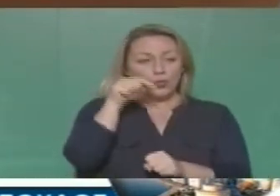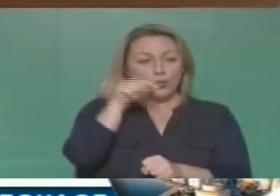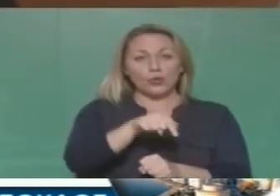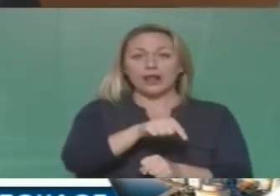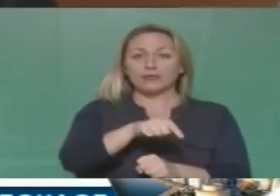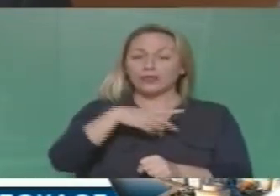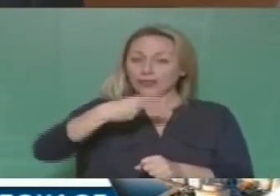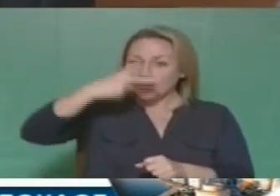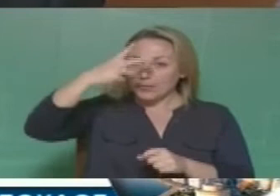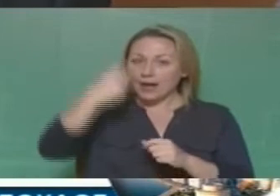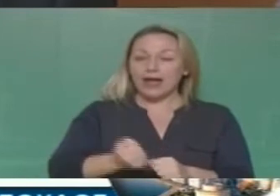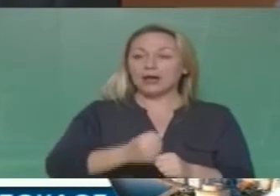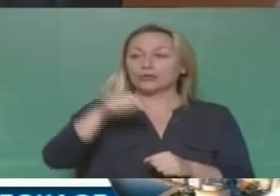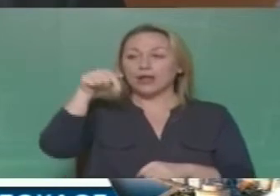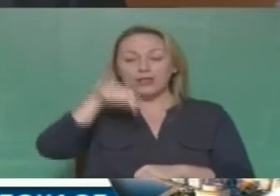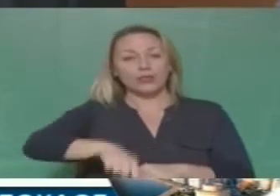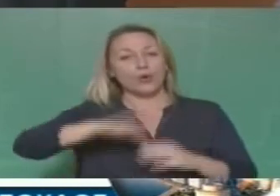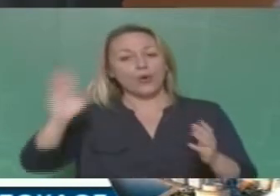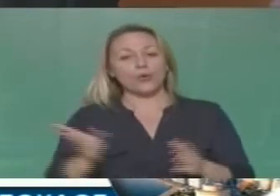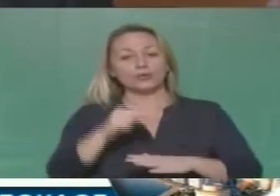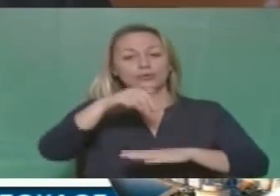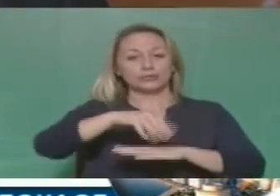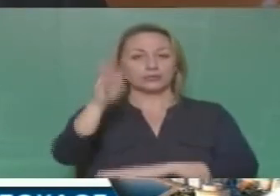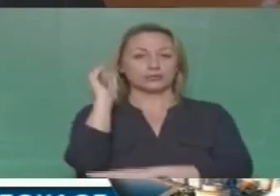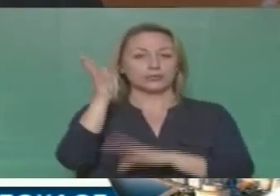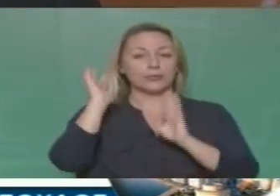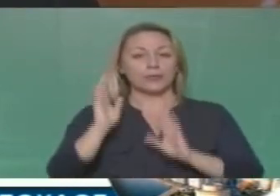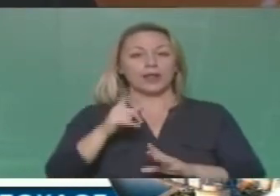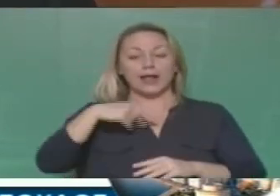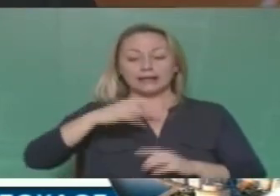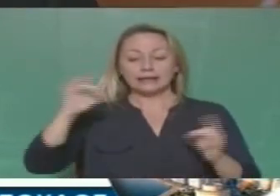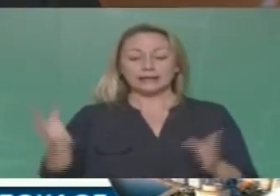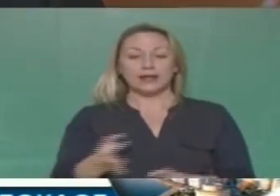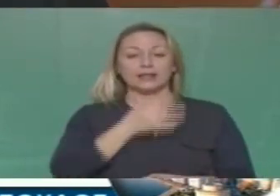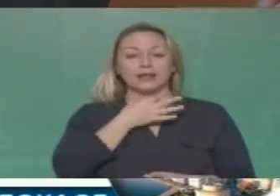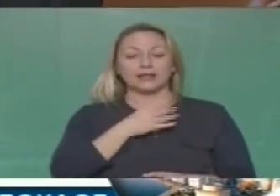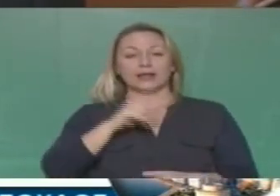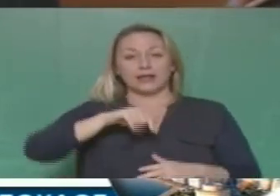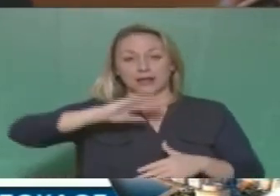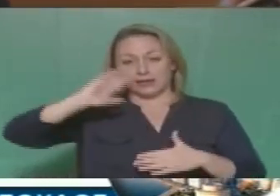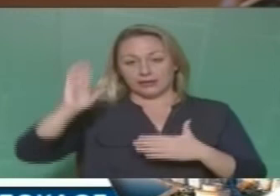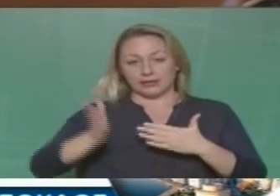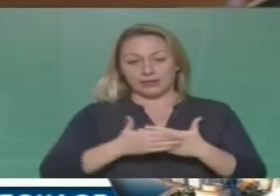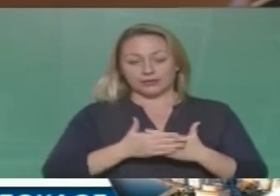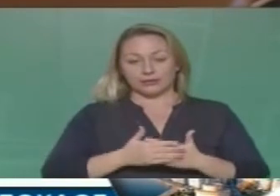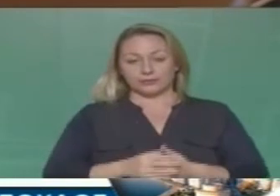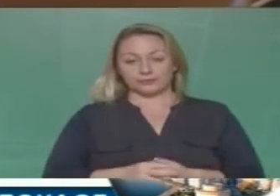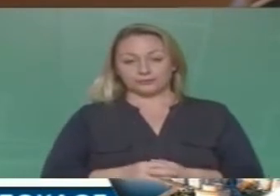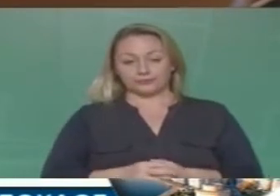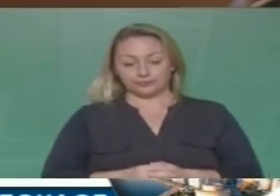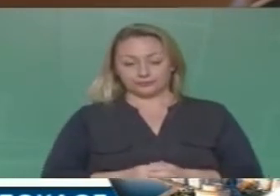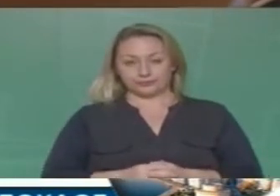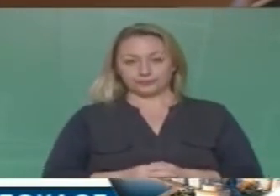το εξασκήσουν για παρέμβαση μέσα στο Δημοτικό Συμβούλιο εφόσον βρεθούν προσπάσεις αυτή τη κατάσταση. Και τελειώνω με το εξής. Ναι, χαριστώ. Δεν είναι εδώ